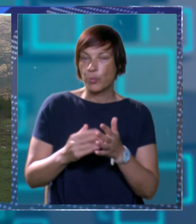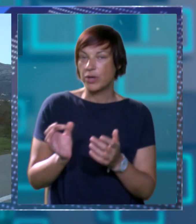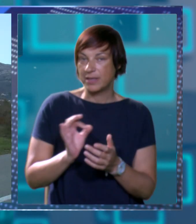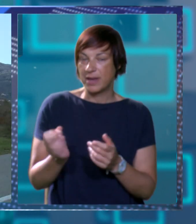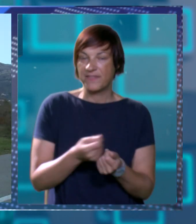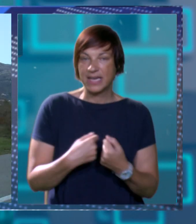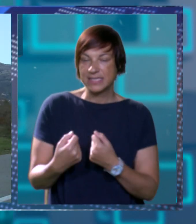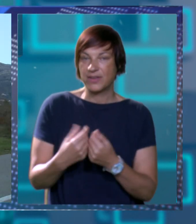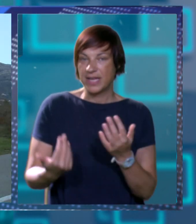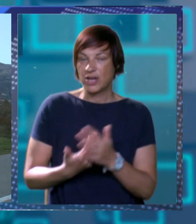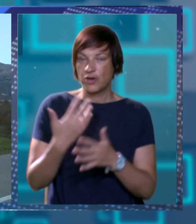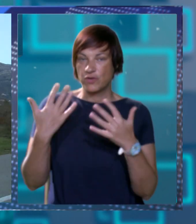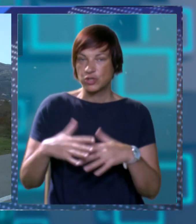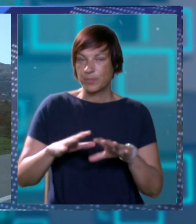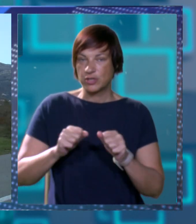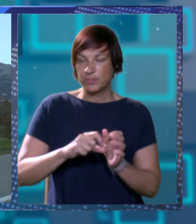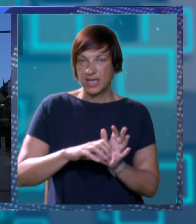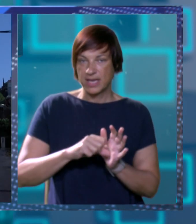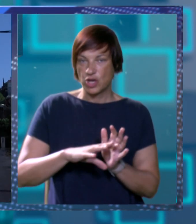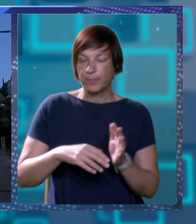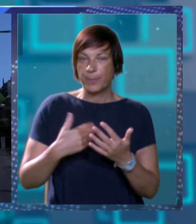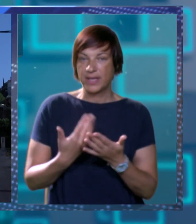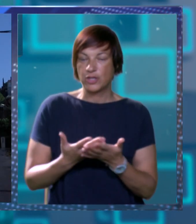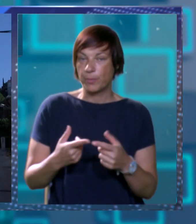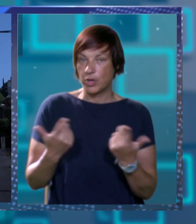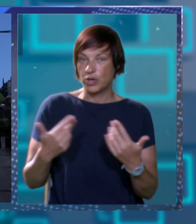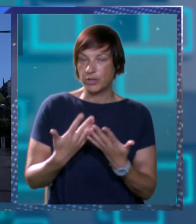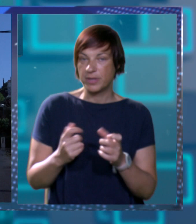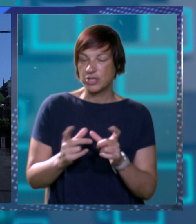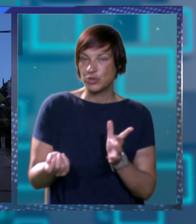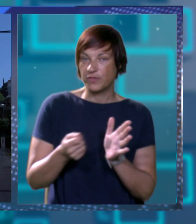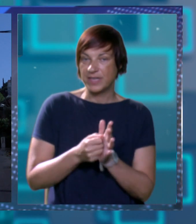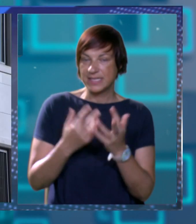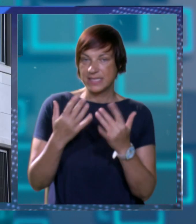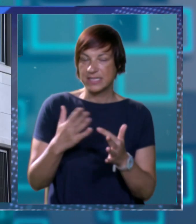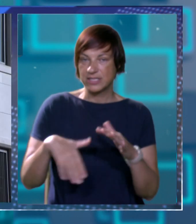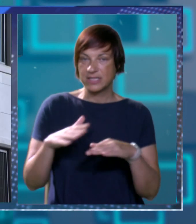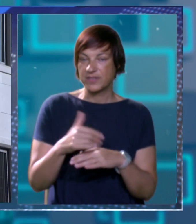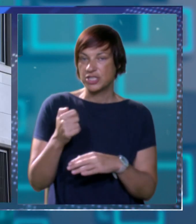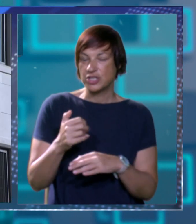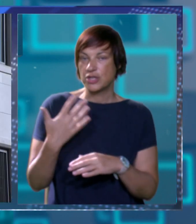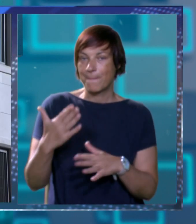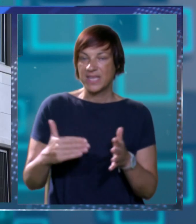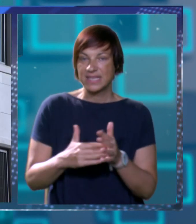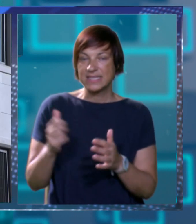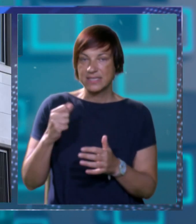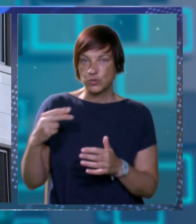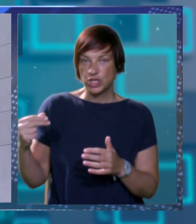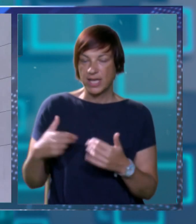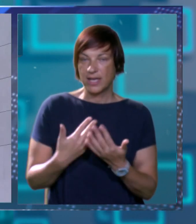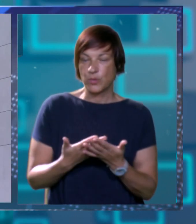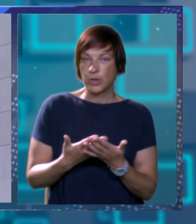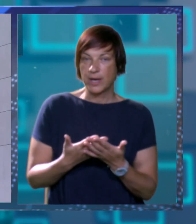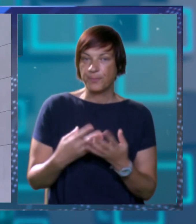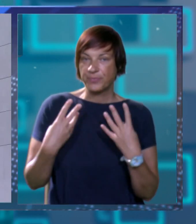efikasne organizacije novog sustava gospodarenja otpadom odobrenost sufinansiranje iznosi više od 115.000 eura